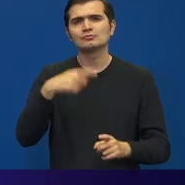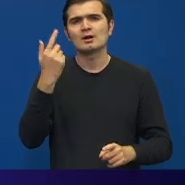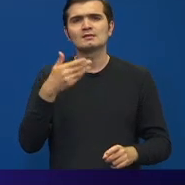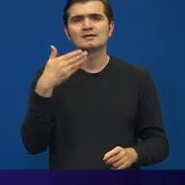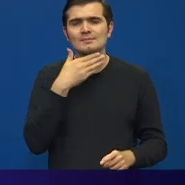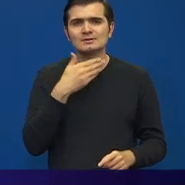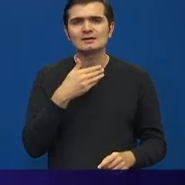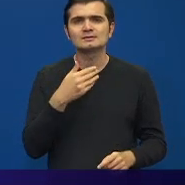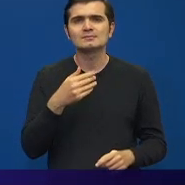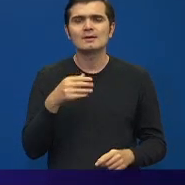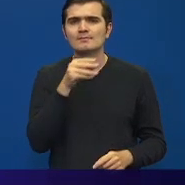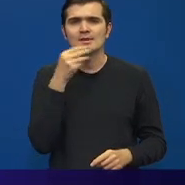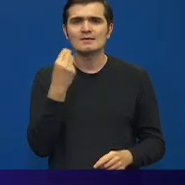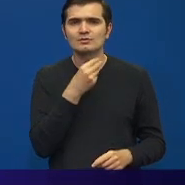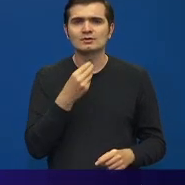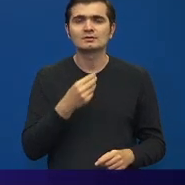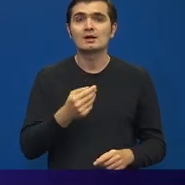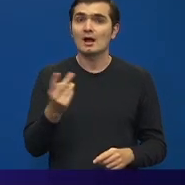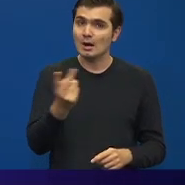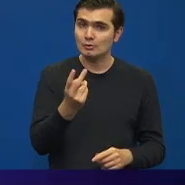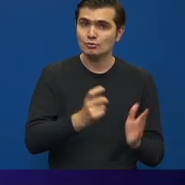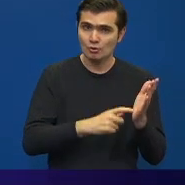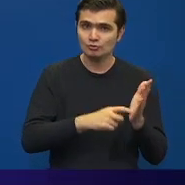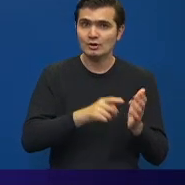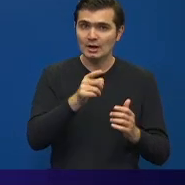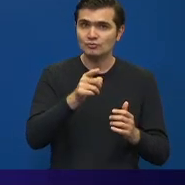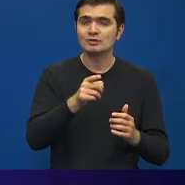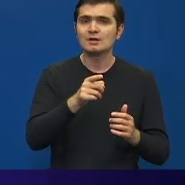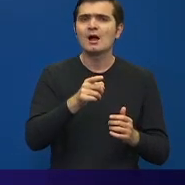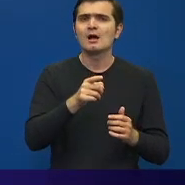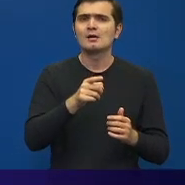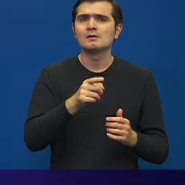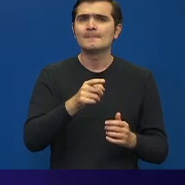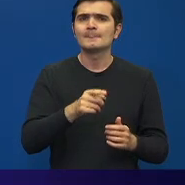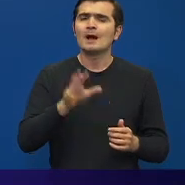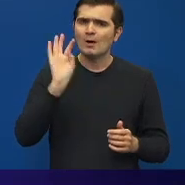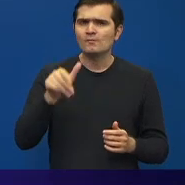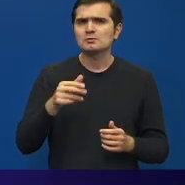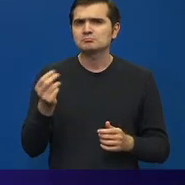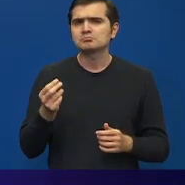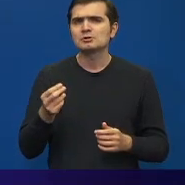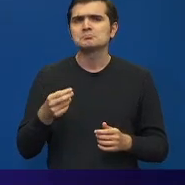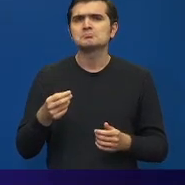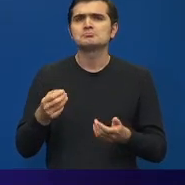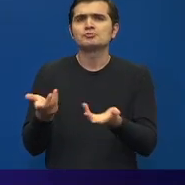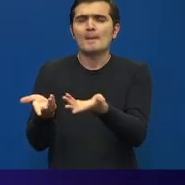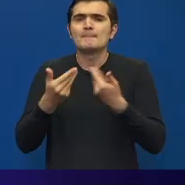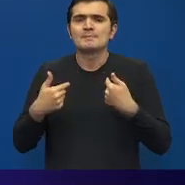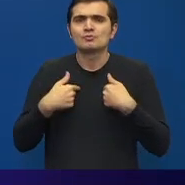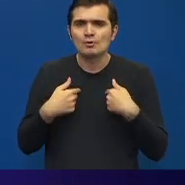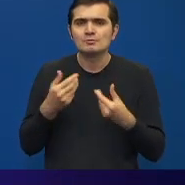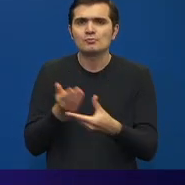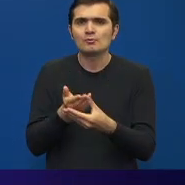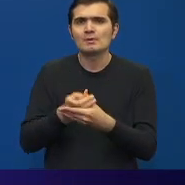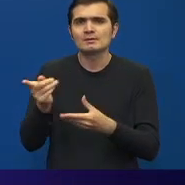beneficiază potrivit legii. Ambele solicitări au făcut parte din doleanțele pe care noi le-am primit documentați,